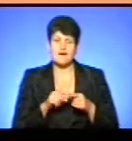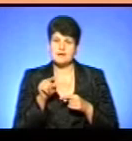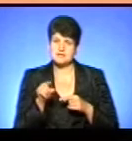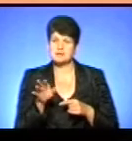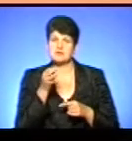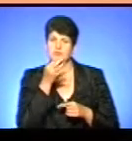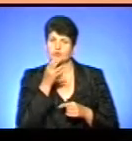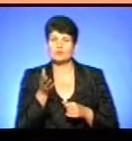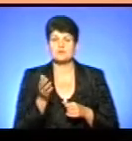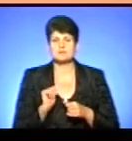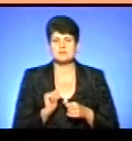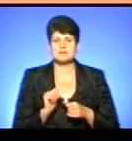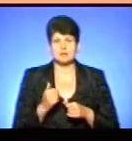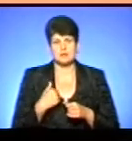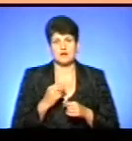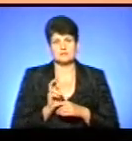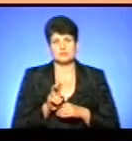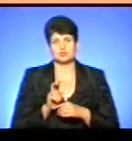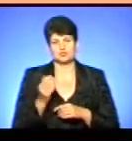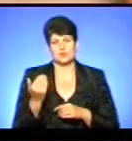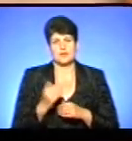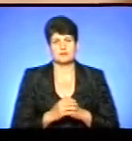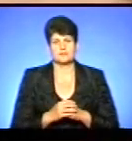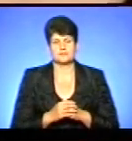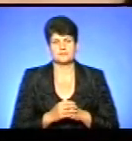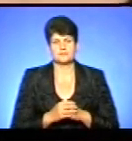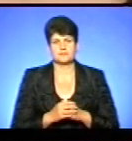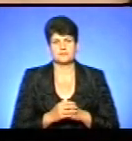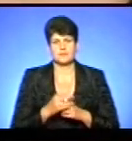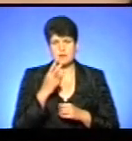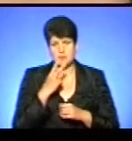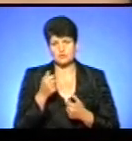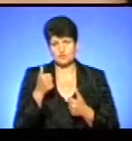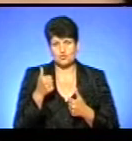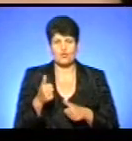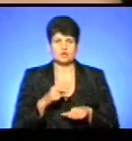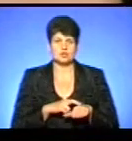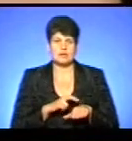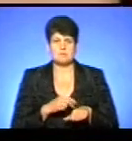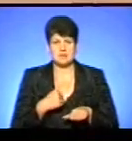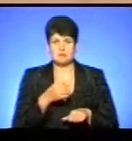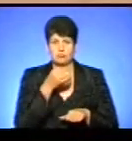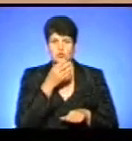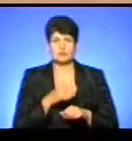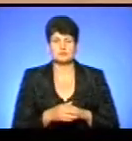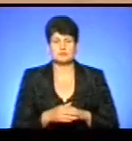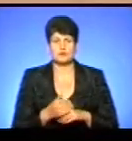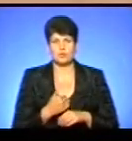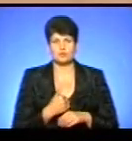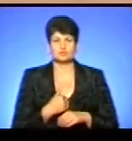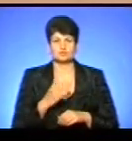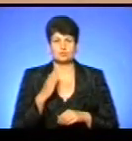мені подобається, і я до неї весь час прихожу. Бачу, що хороший лікар, і мені тому подобається. Хочу стати,